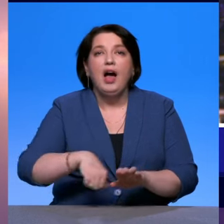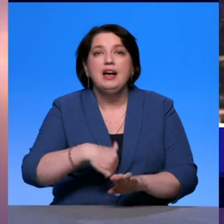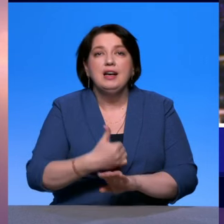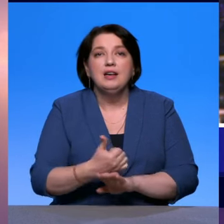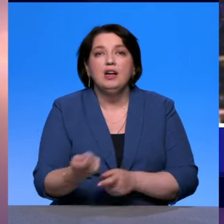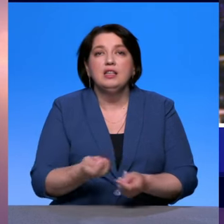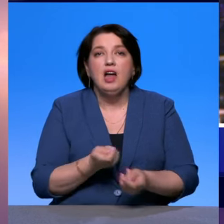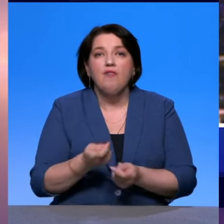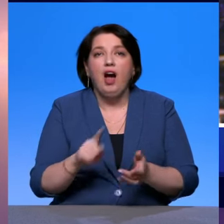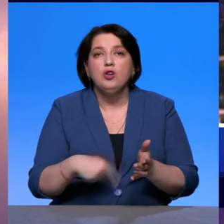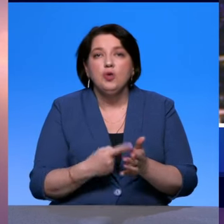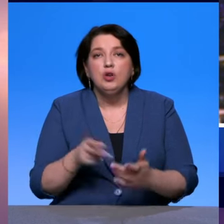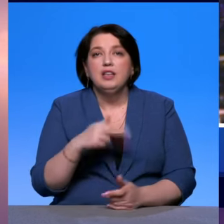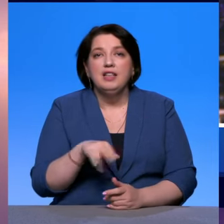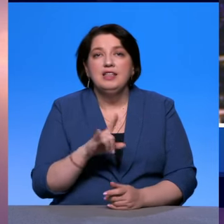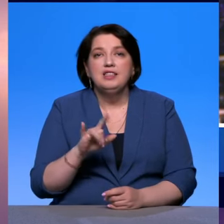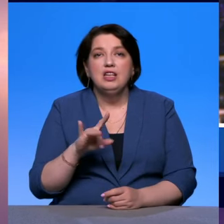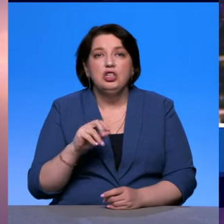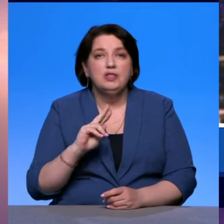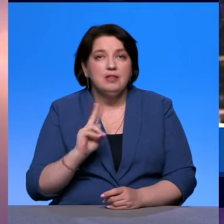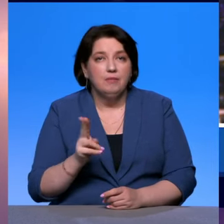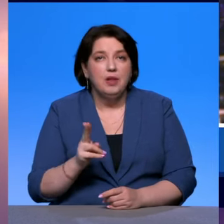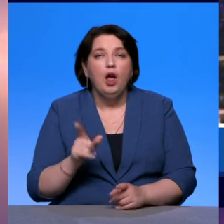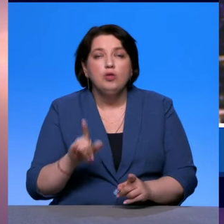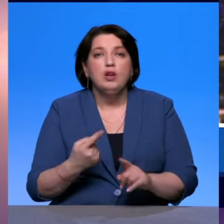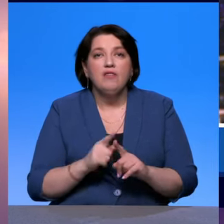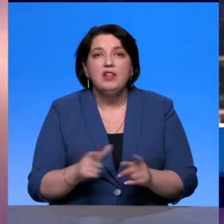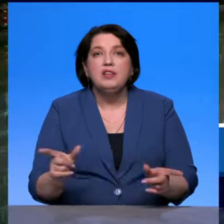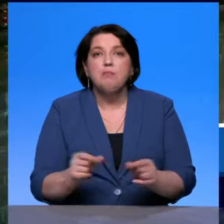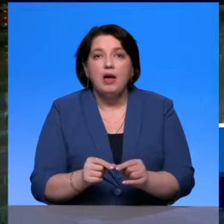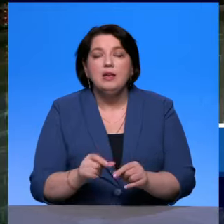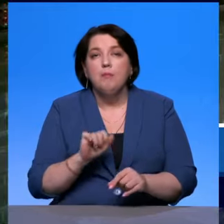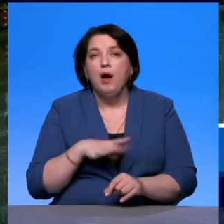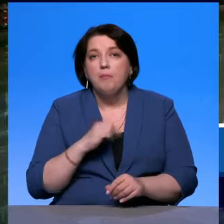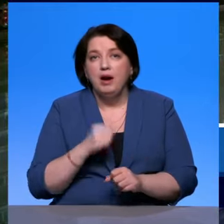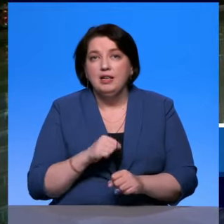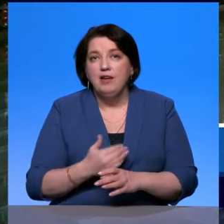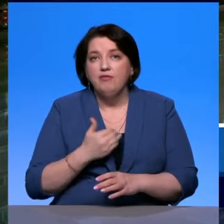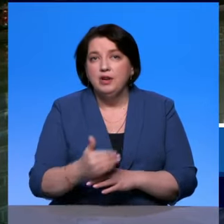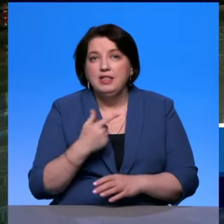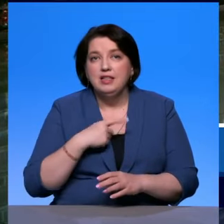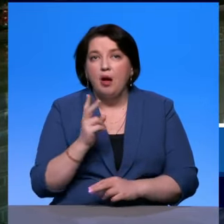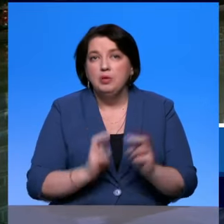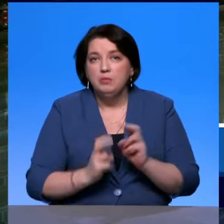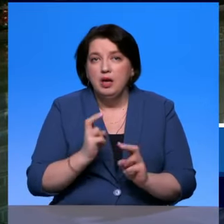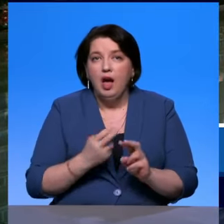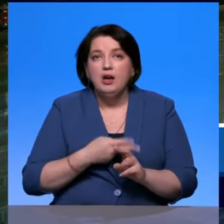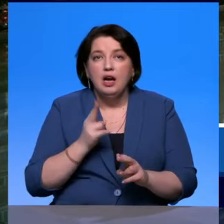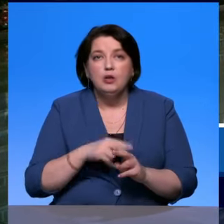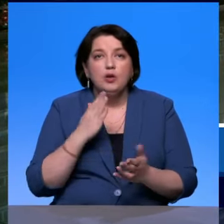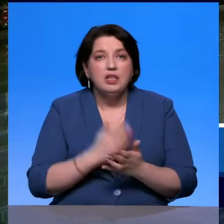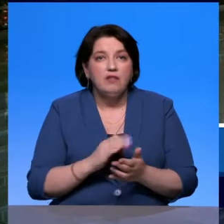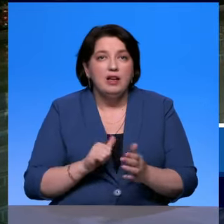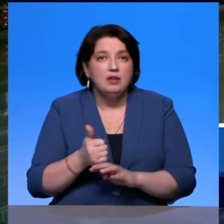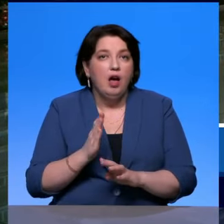здесь только вот именно в этой спайке мы смогли выйти действительно на предприятие, которое является у нас апологетным, там тот же самый